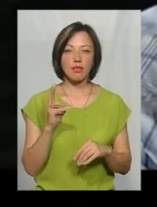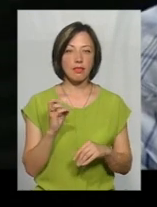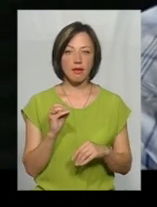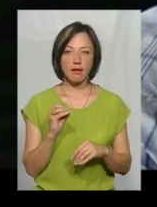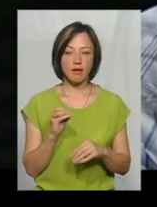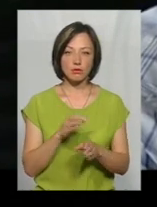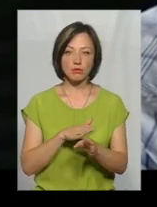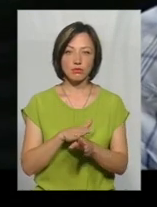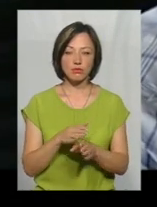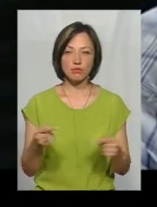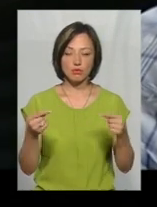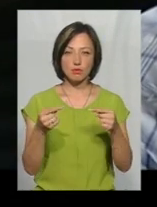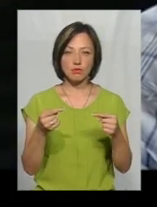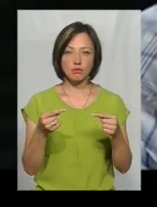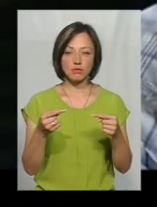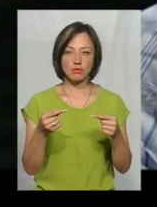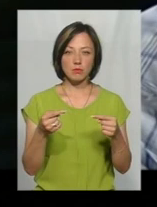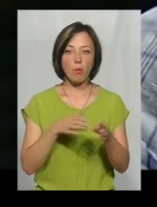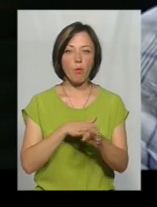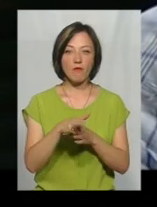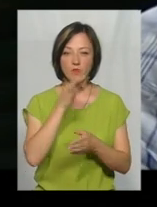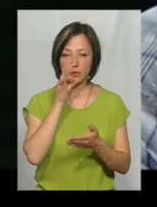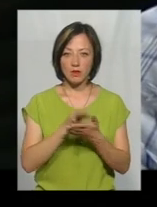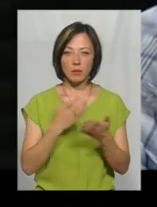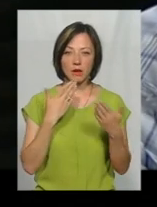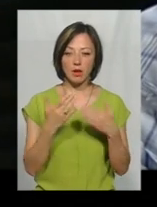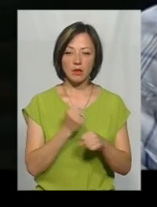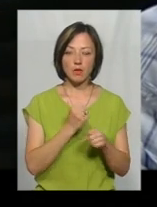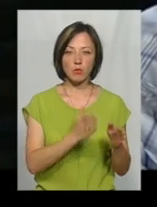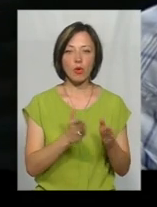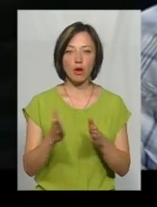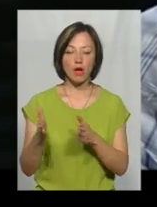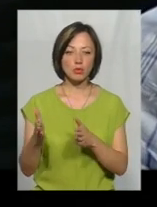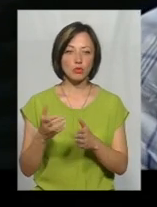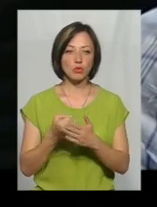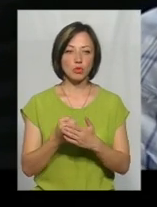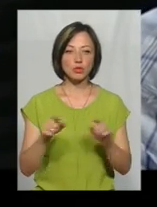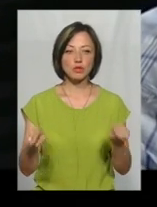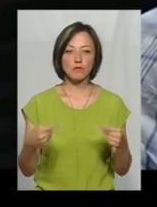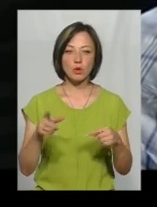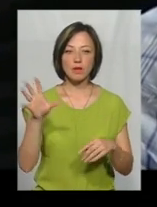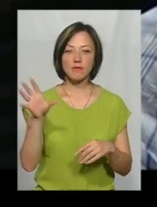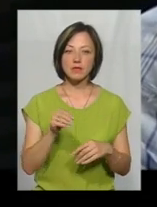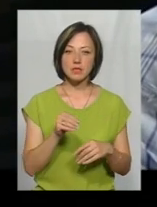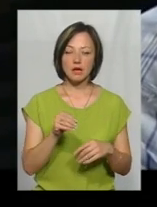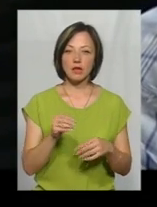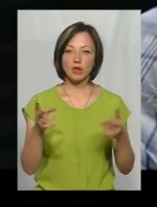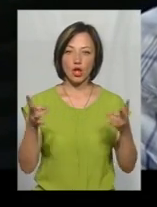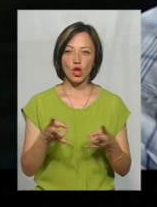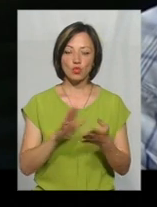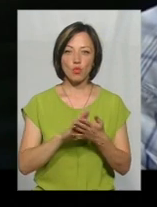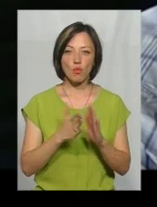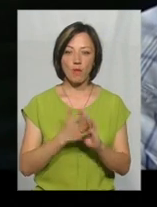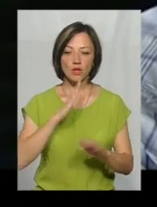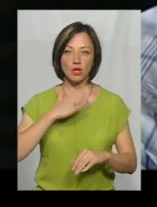відповідально підійшли до наведення порядку, до створення всіх належних умов